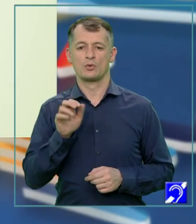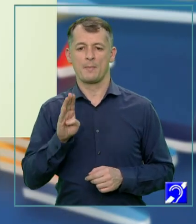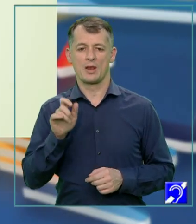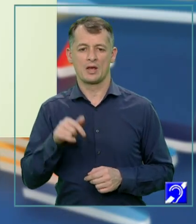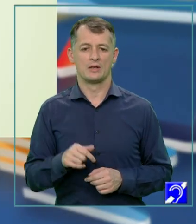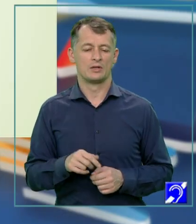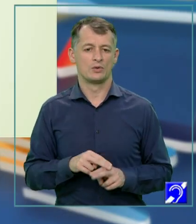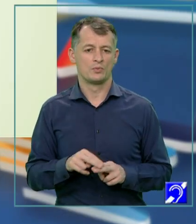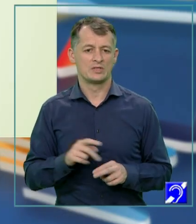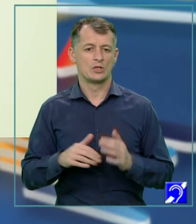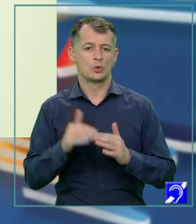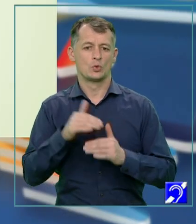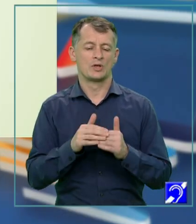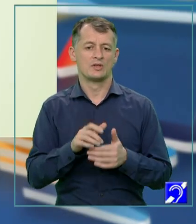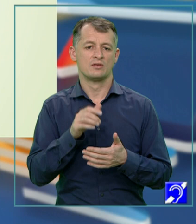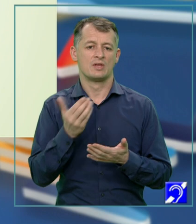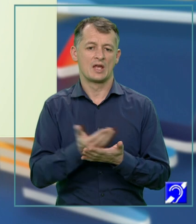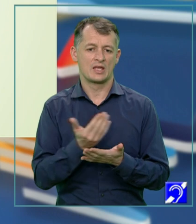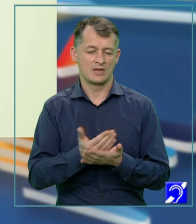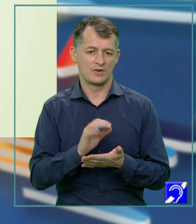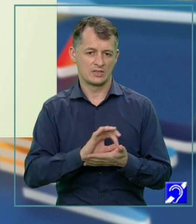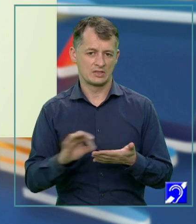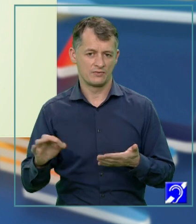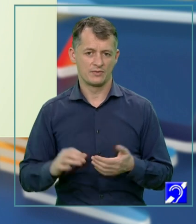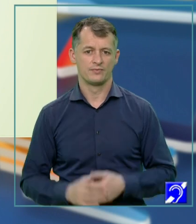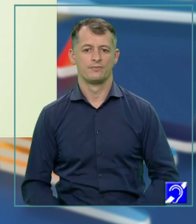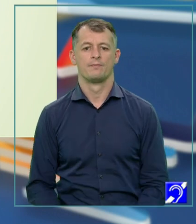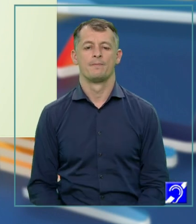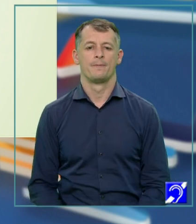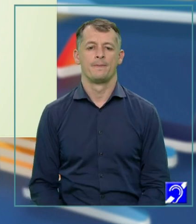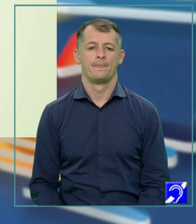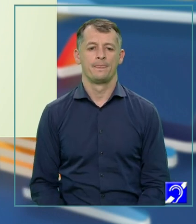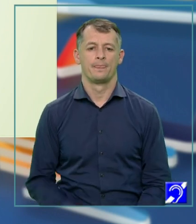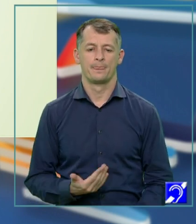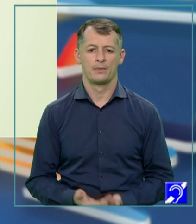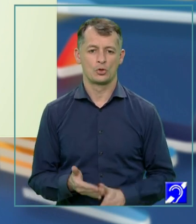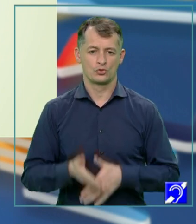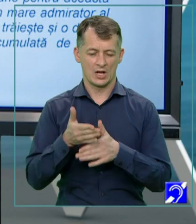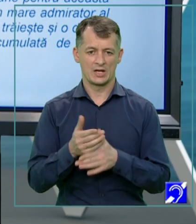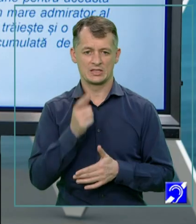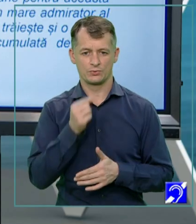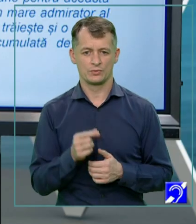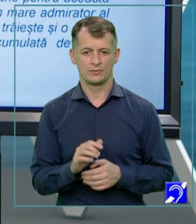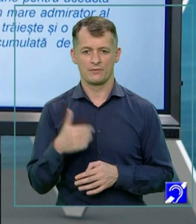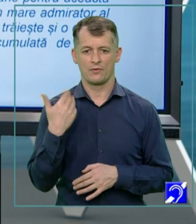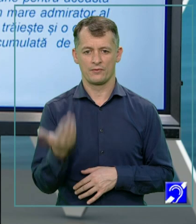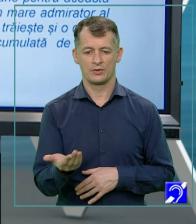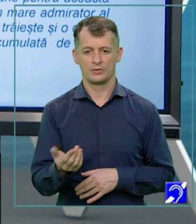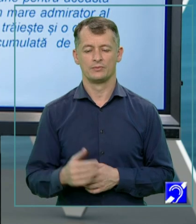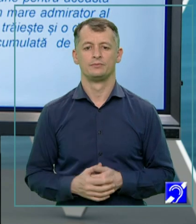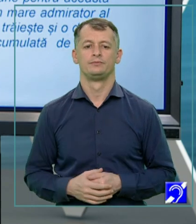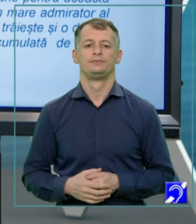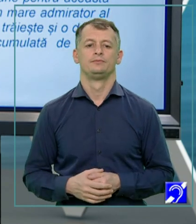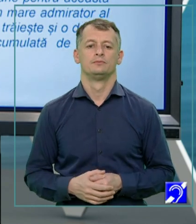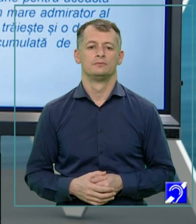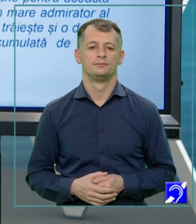află o structură narrativă împletită cu una descriptivă. Pentru a vă facilita răspunsul, vă ofer următoarea